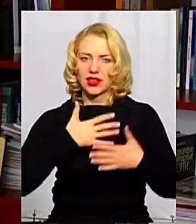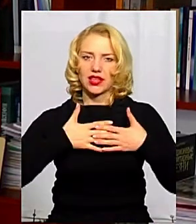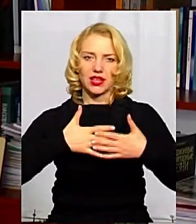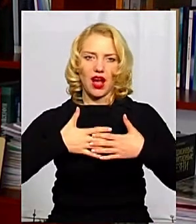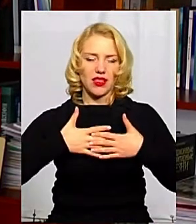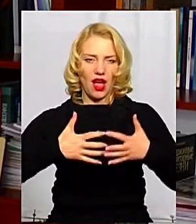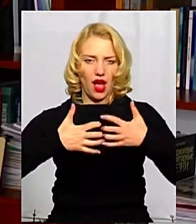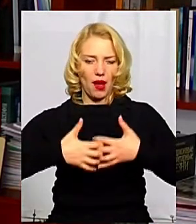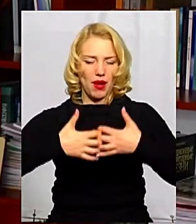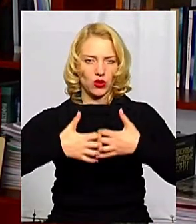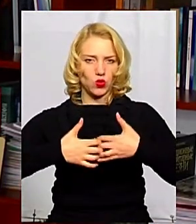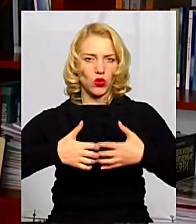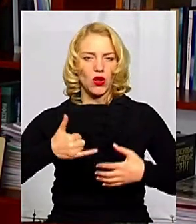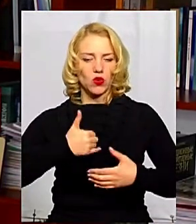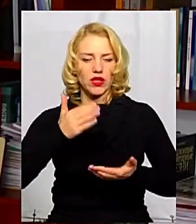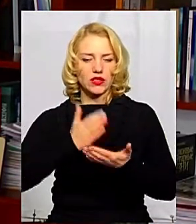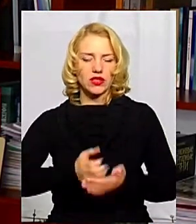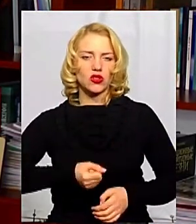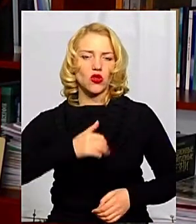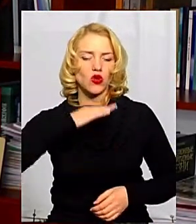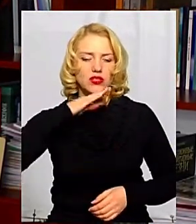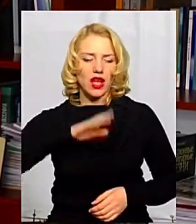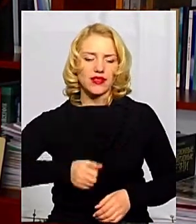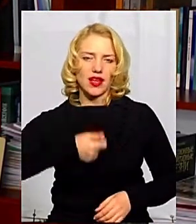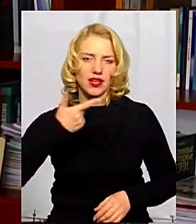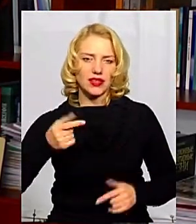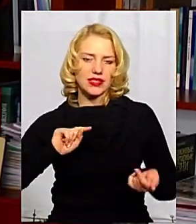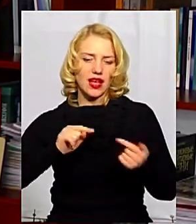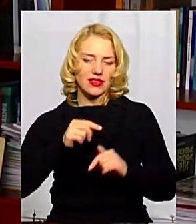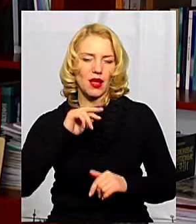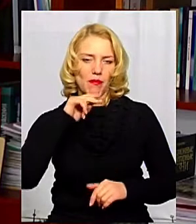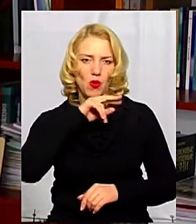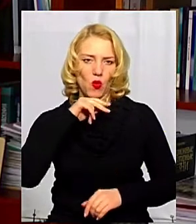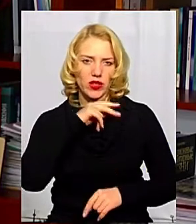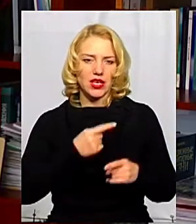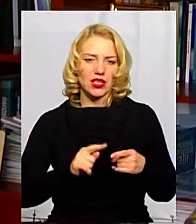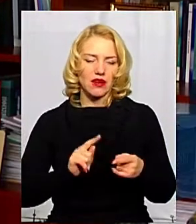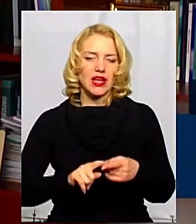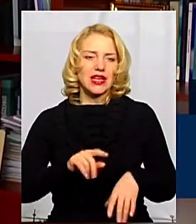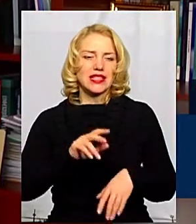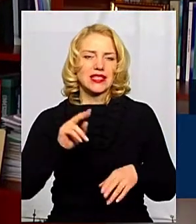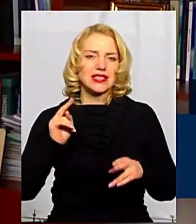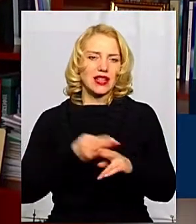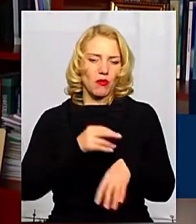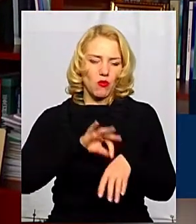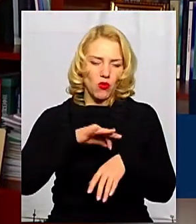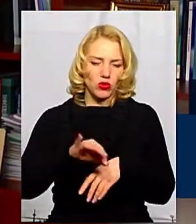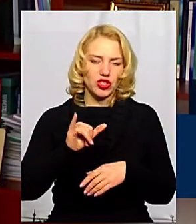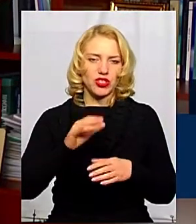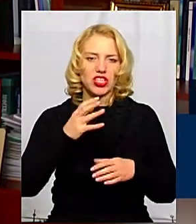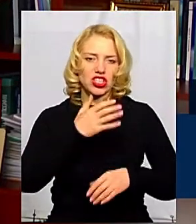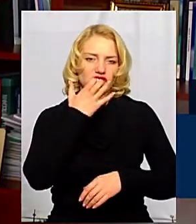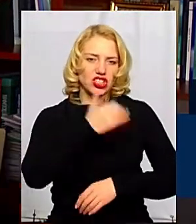апаратурою, в нас є достатня кількість антибіотиків, знеболюючих, жарознижувальних препаратів. Можуть бути дві ситуації.